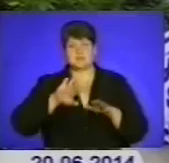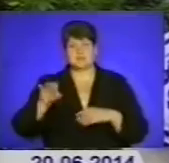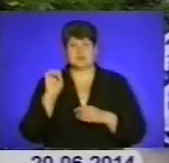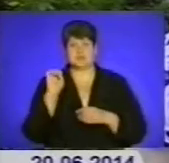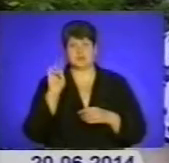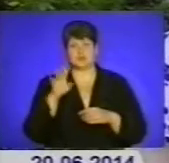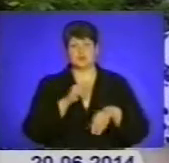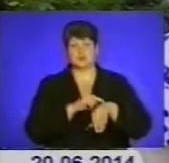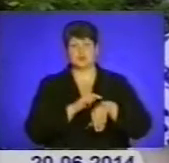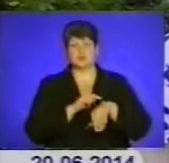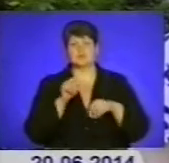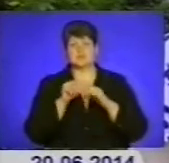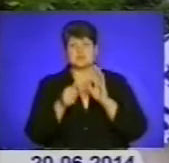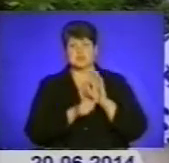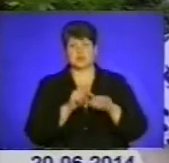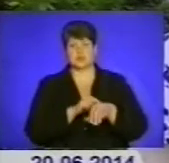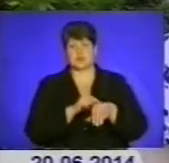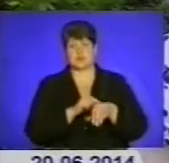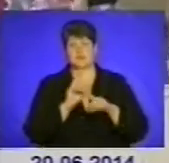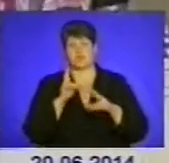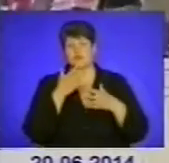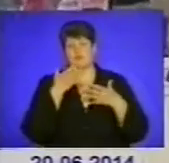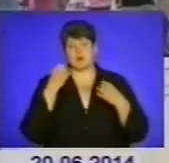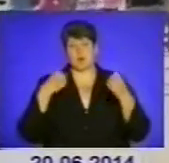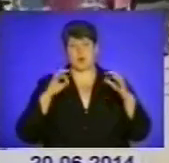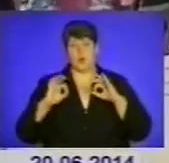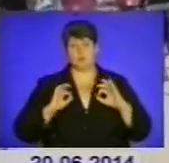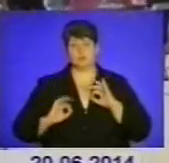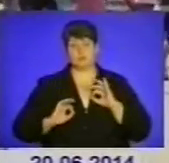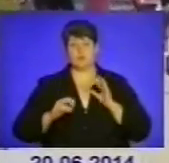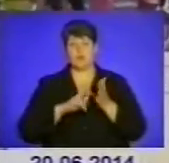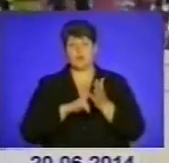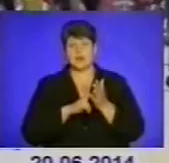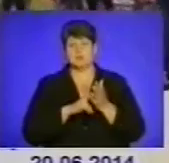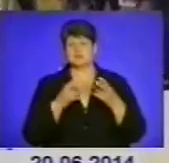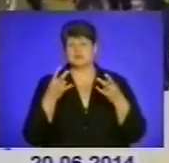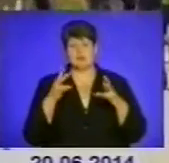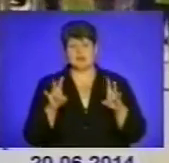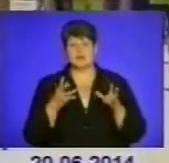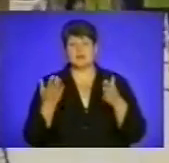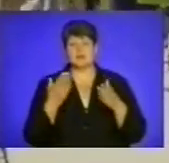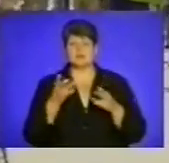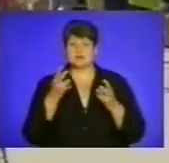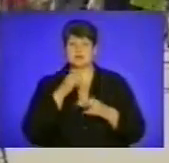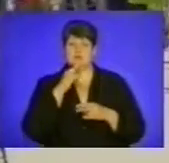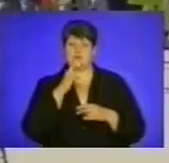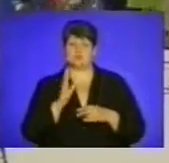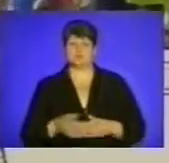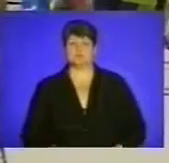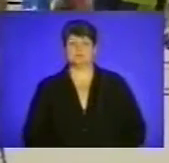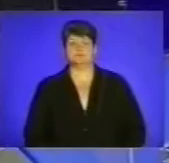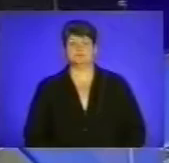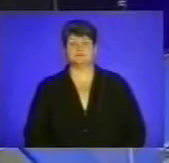тим особам, яких немає великої кількості родимок. Пам'ятаєте, боятися родимок не слід, однак бути уважним до них все ж таки варто.